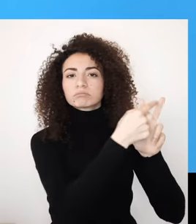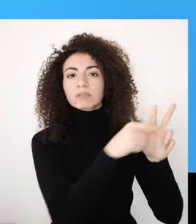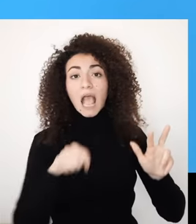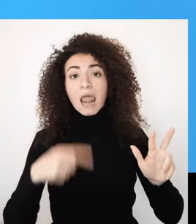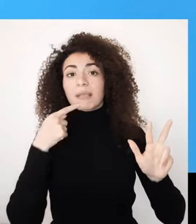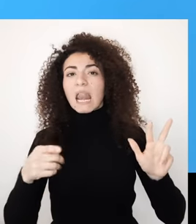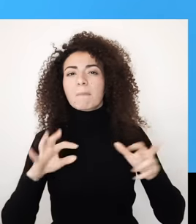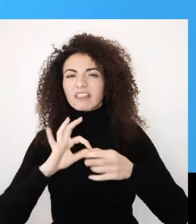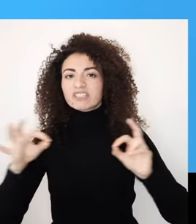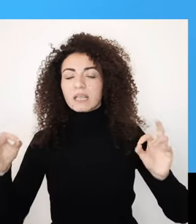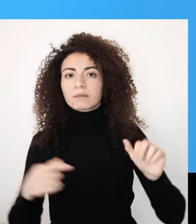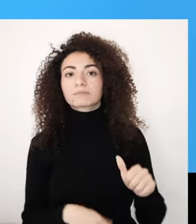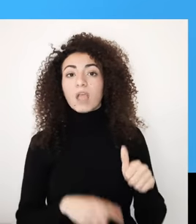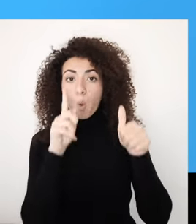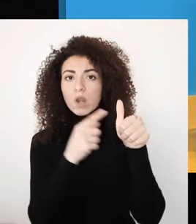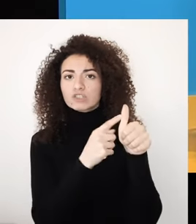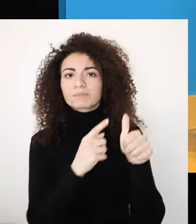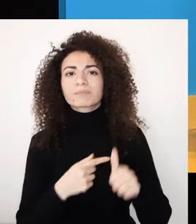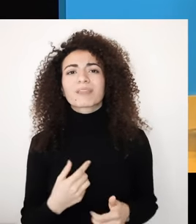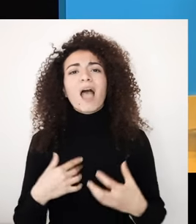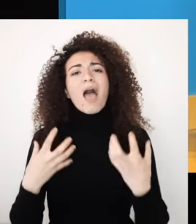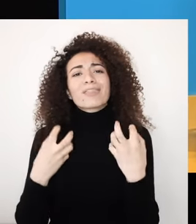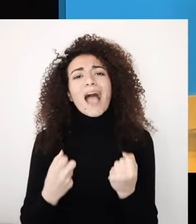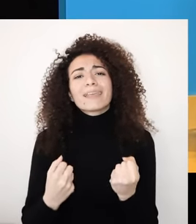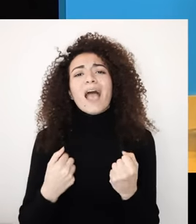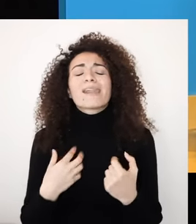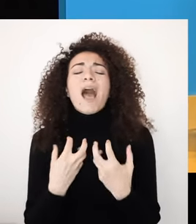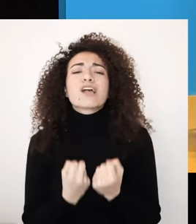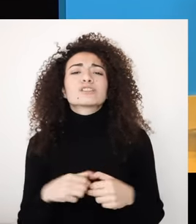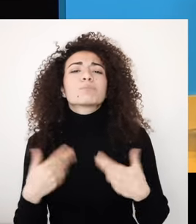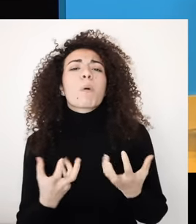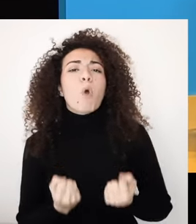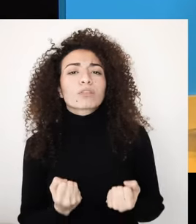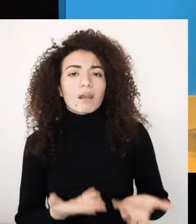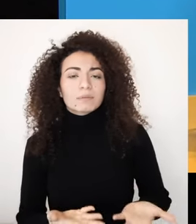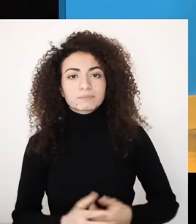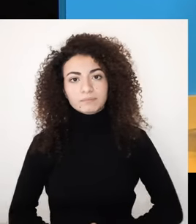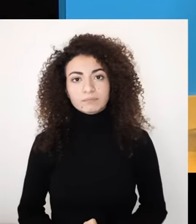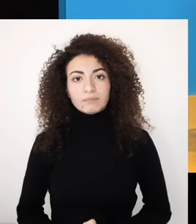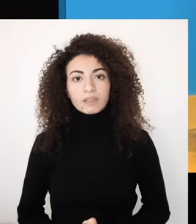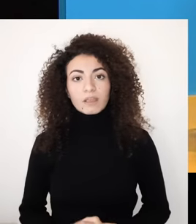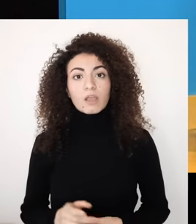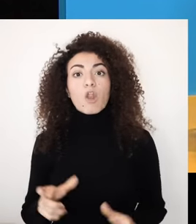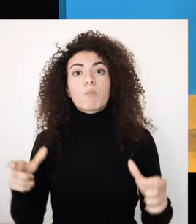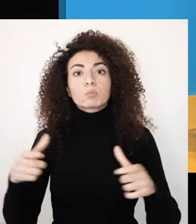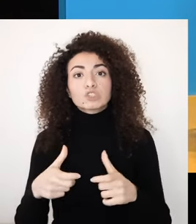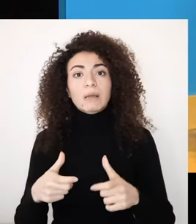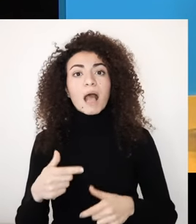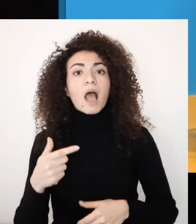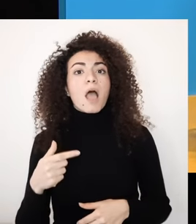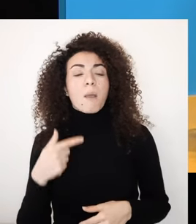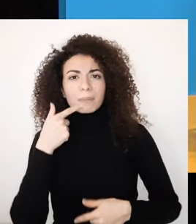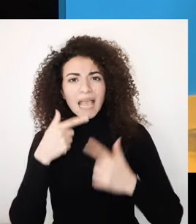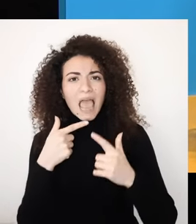وبيشرح مفصل على الصور الثلاثة الضحية العاجزة بيظهر هالدور من خلال العبارات المستعملة بالمجتمع